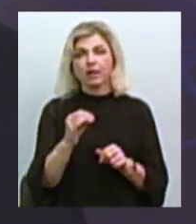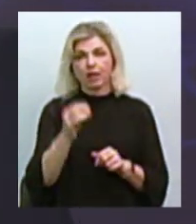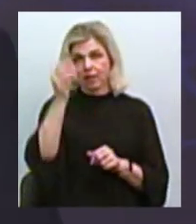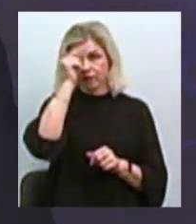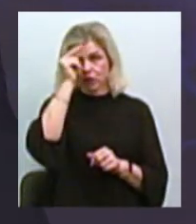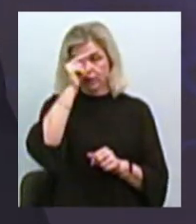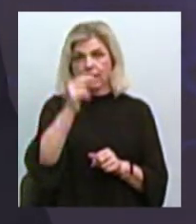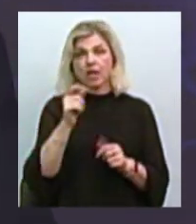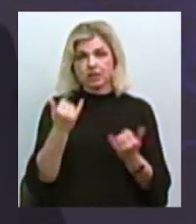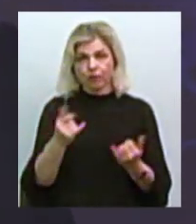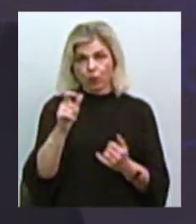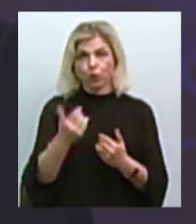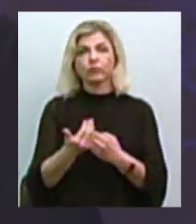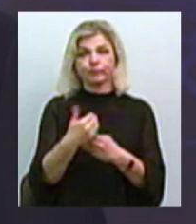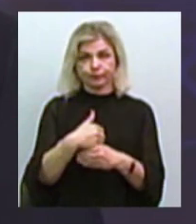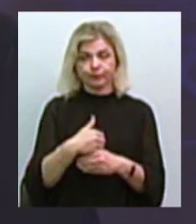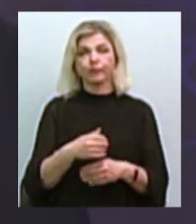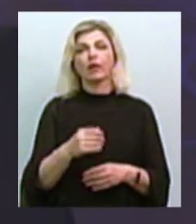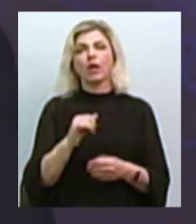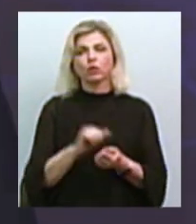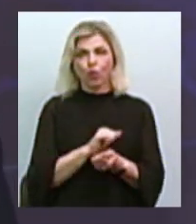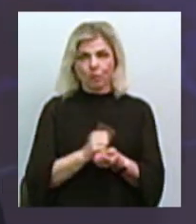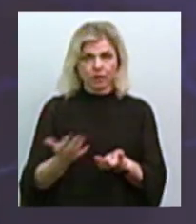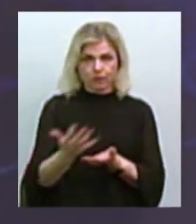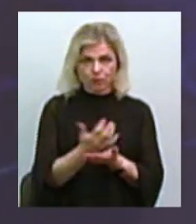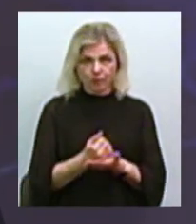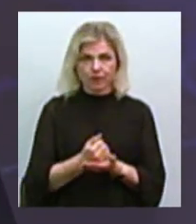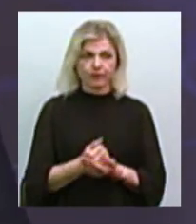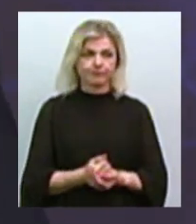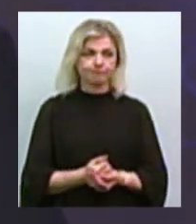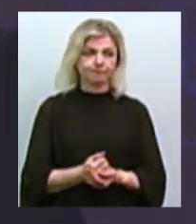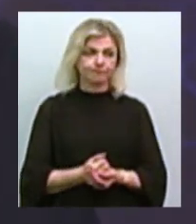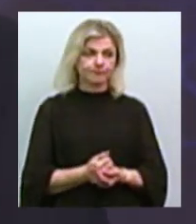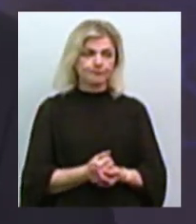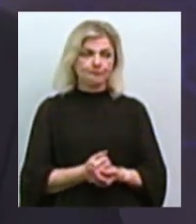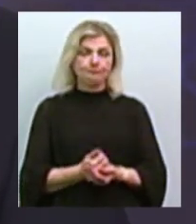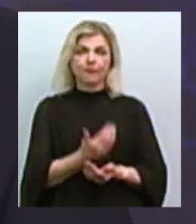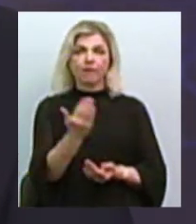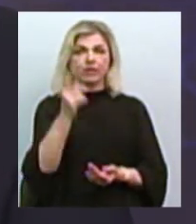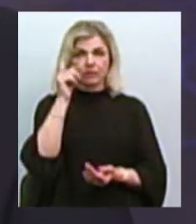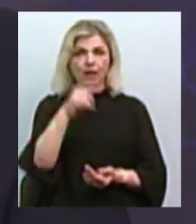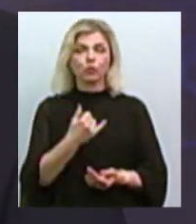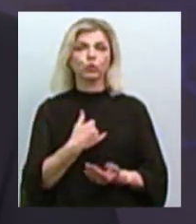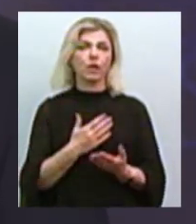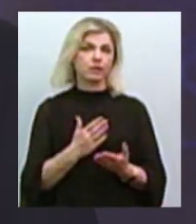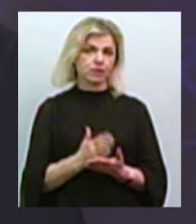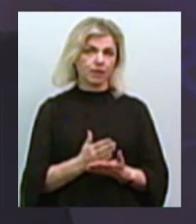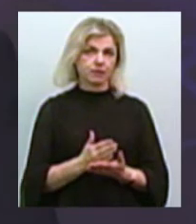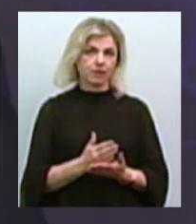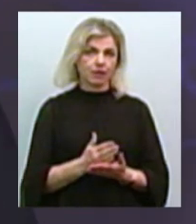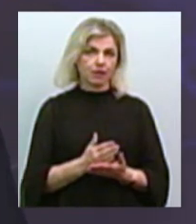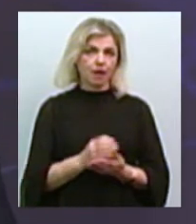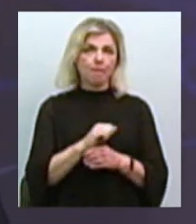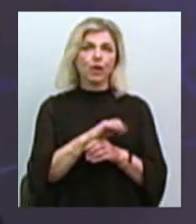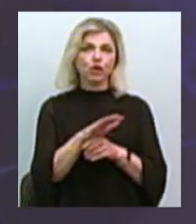звертається до нас, вона збирає певен пакет документів. У нас є, ви знаєте, в нашій системі, в нашій мережі